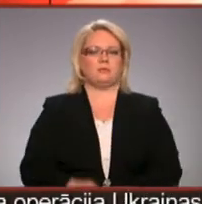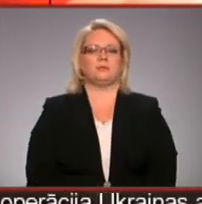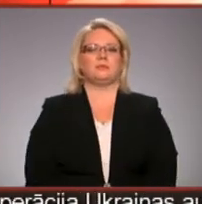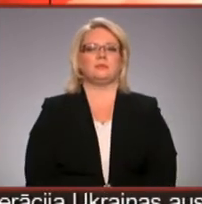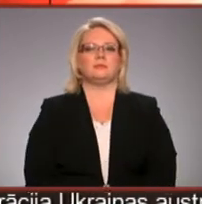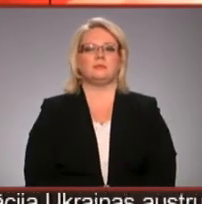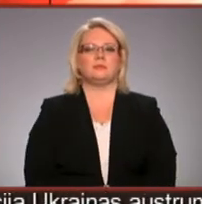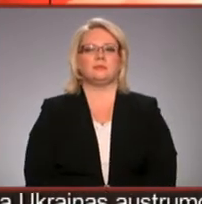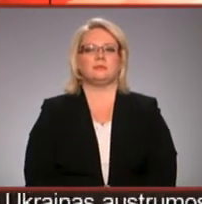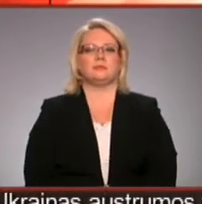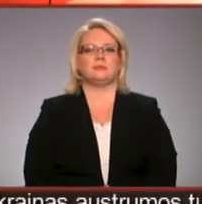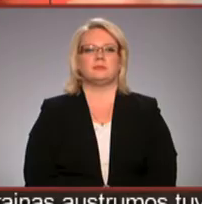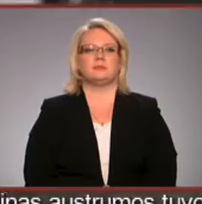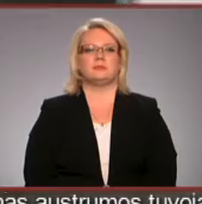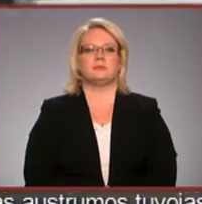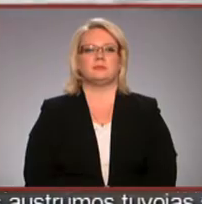TV kurzem.